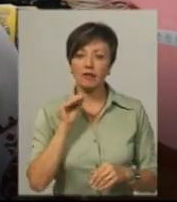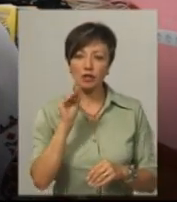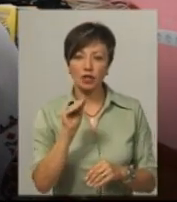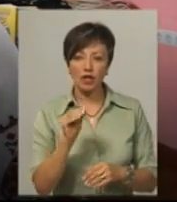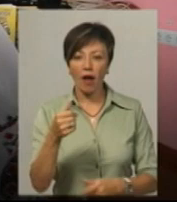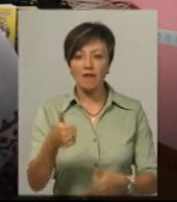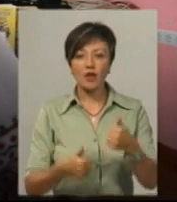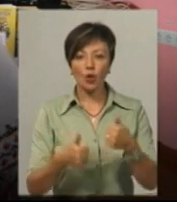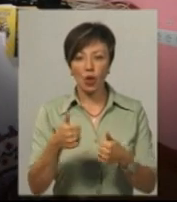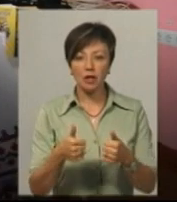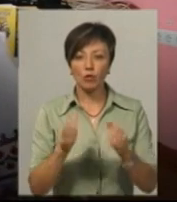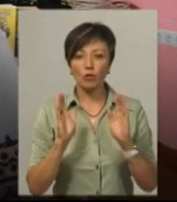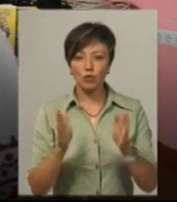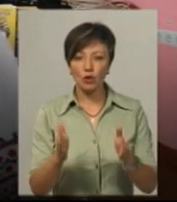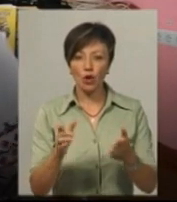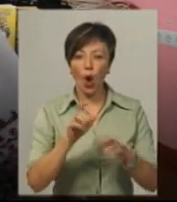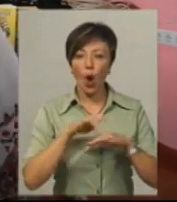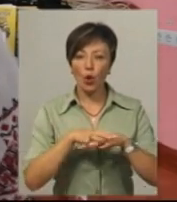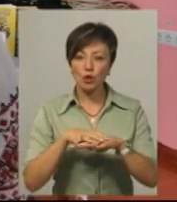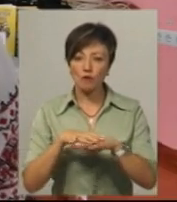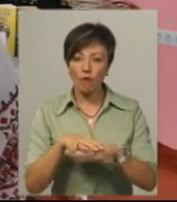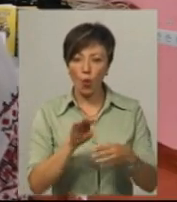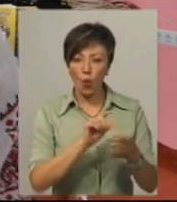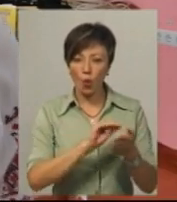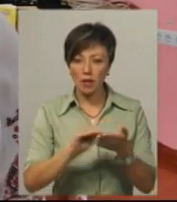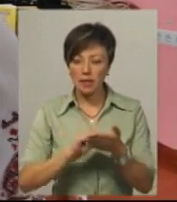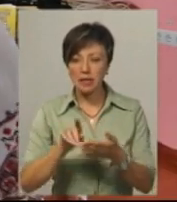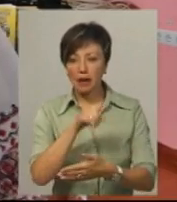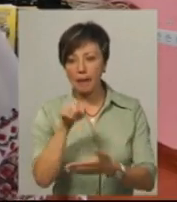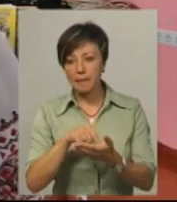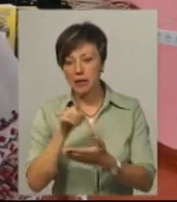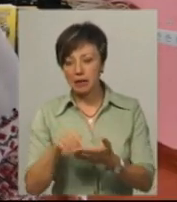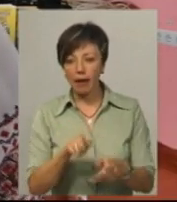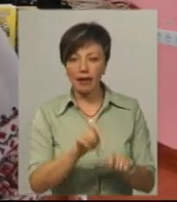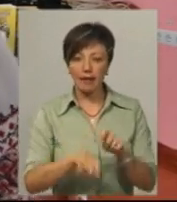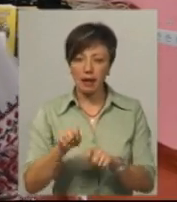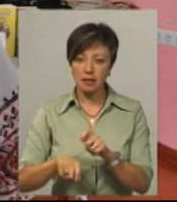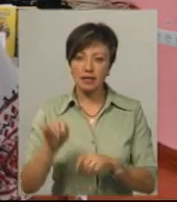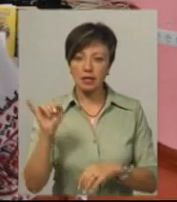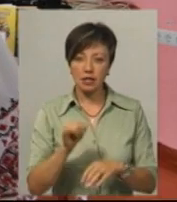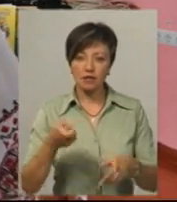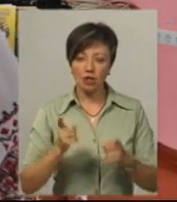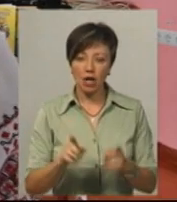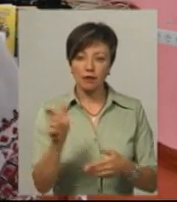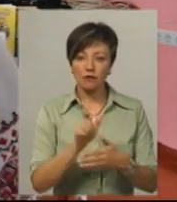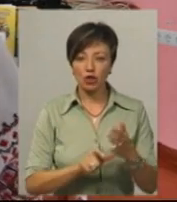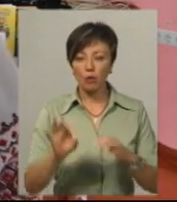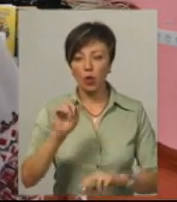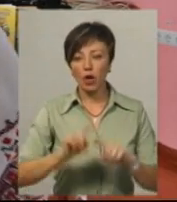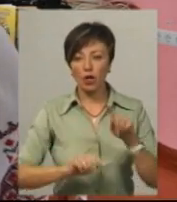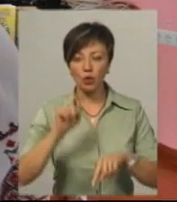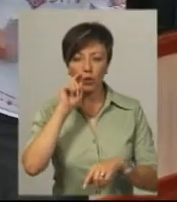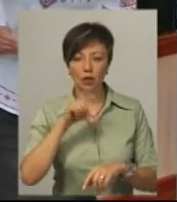вікторина. Будуть кросфорди, будуть запитання, будуть тести, ну і, звичайно, вірші про рідну